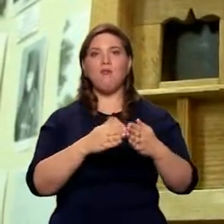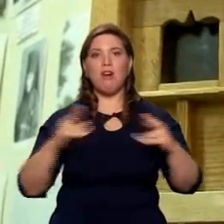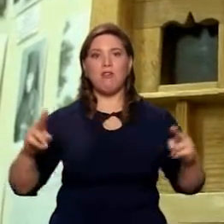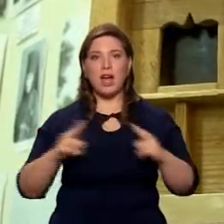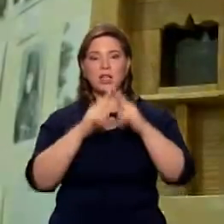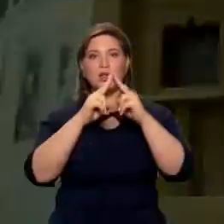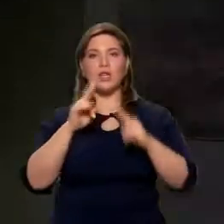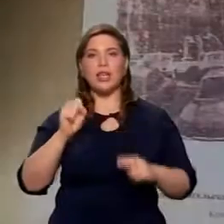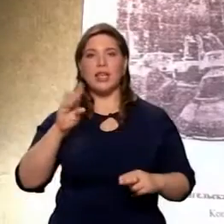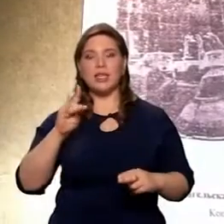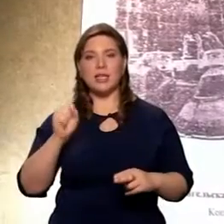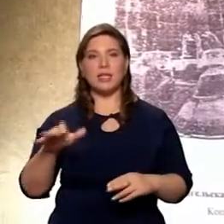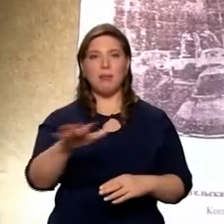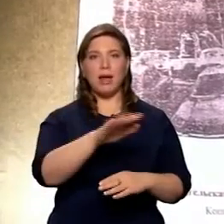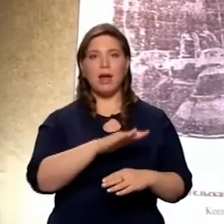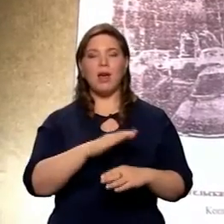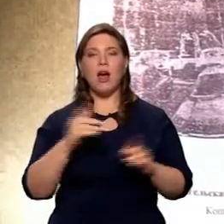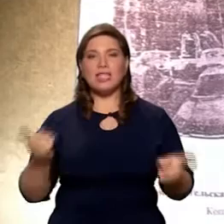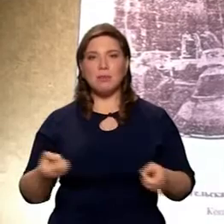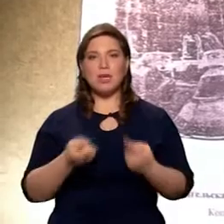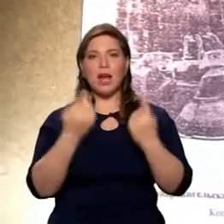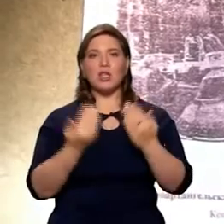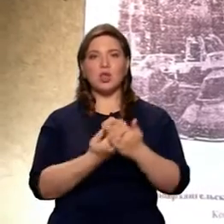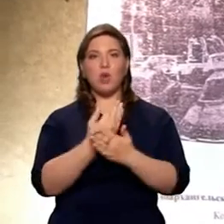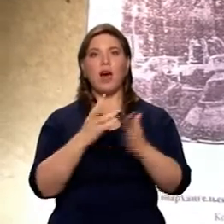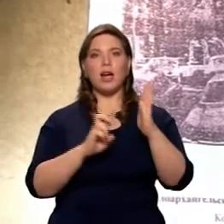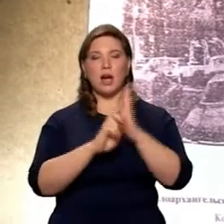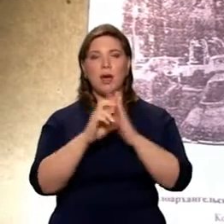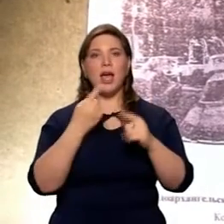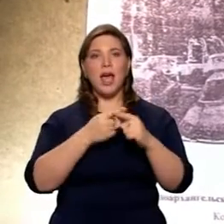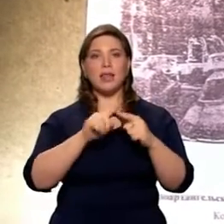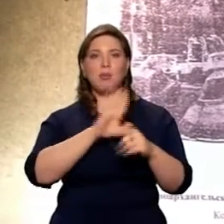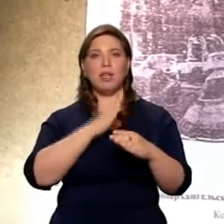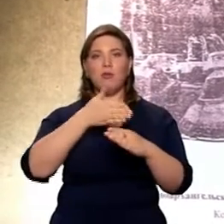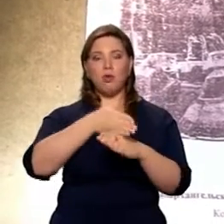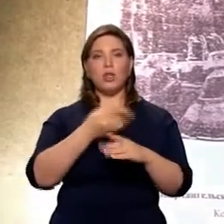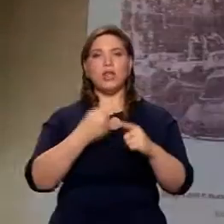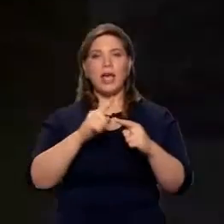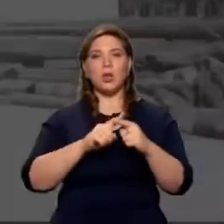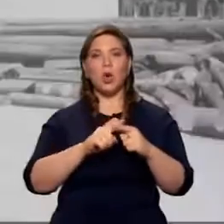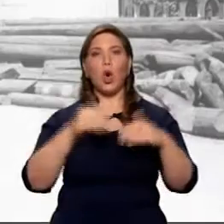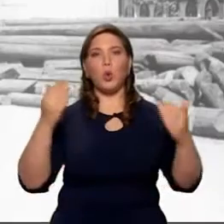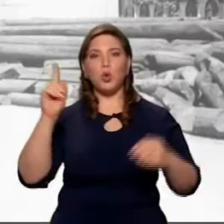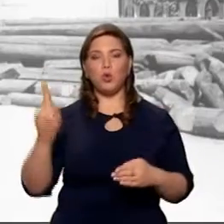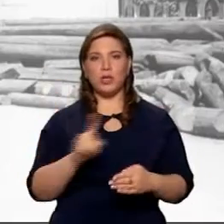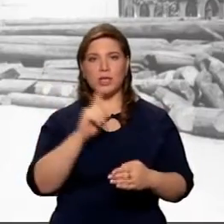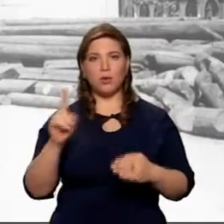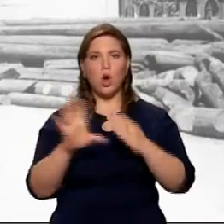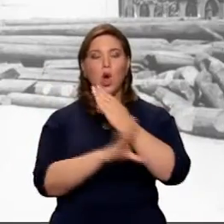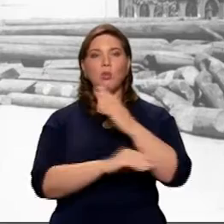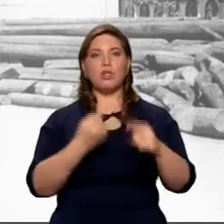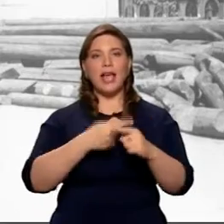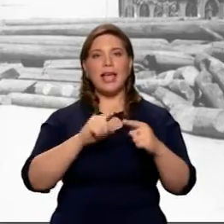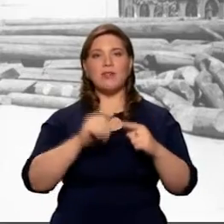Елисейских полях собирали снова вот этот храм. Это был своеобразный вход вот на эту крупную выставку. После этого,